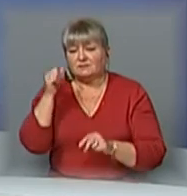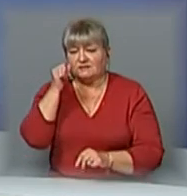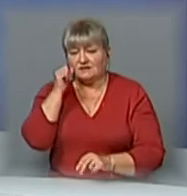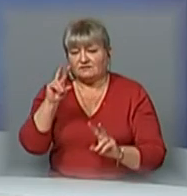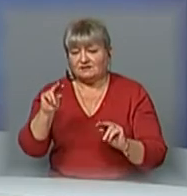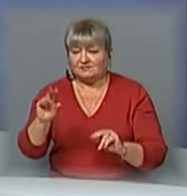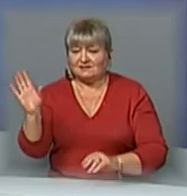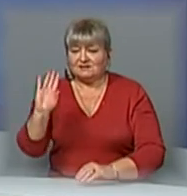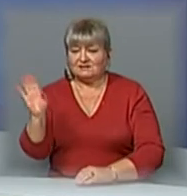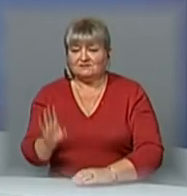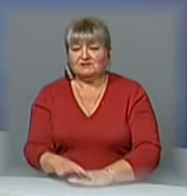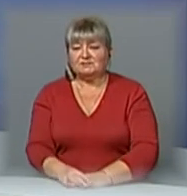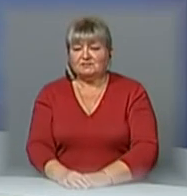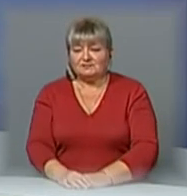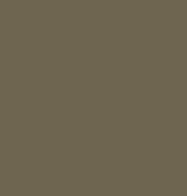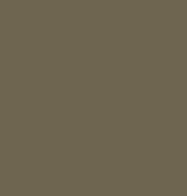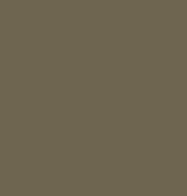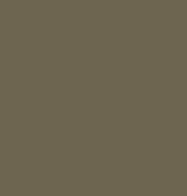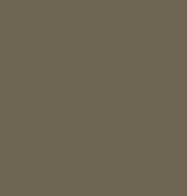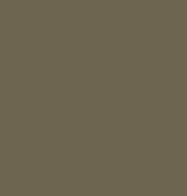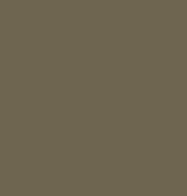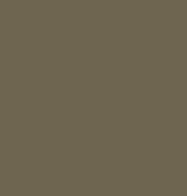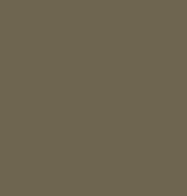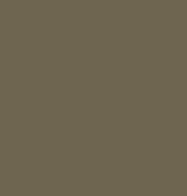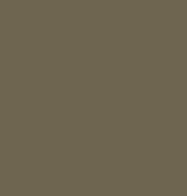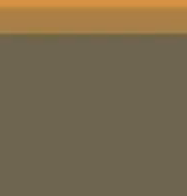-й. Дочекайтесь. Дякую